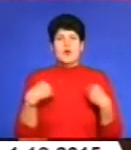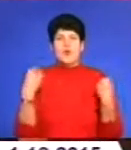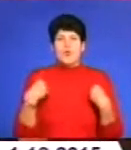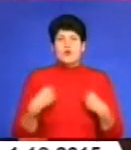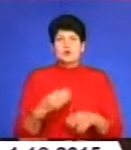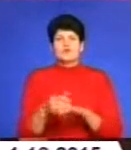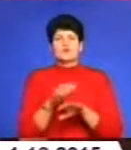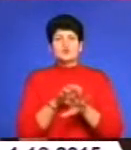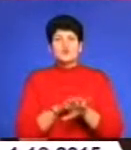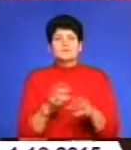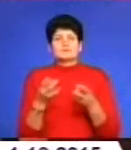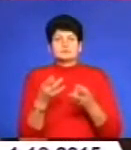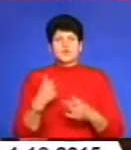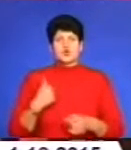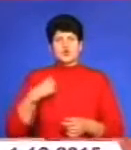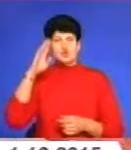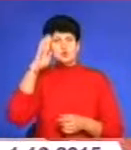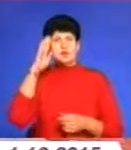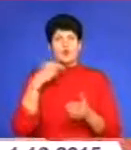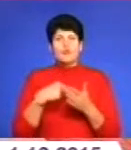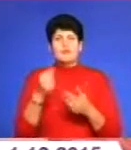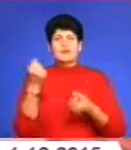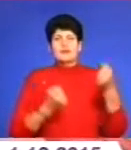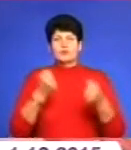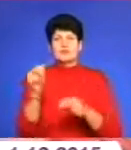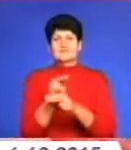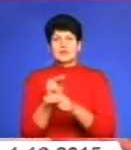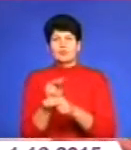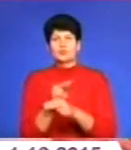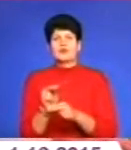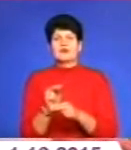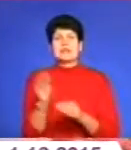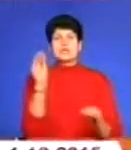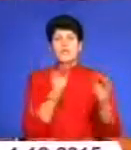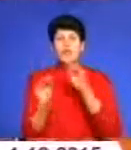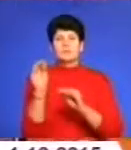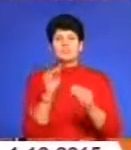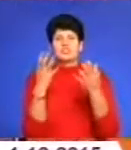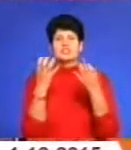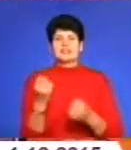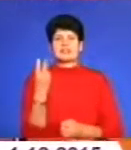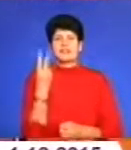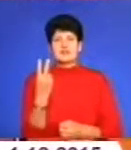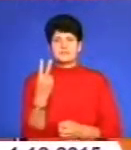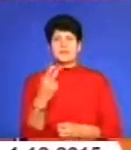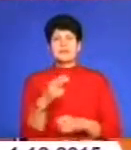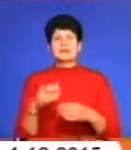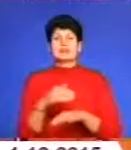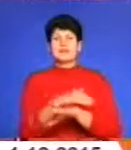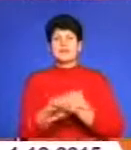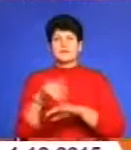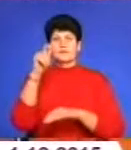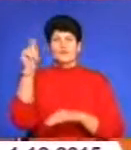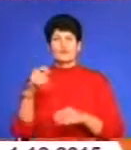речі, яких потребували солдати. Купили автомобілі, відремонтували і укомплектували ще два. На передову все зібране